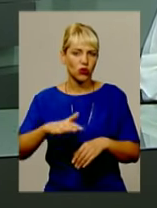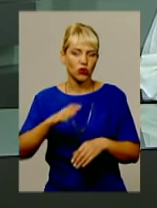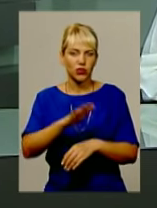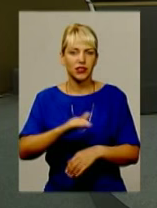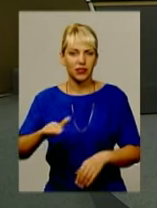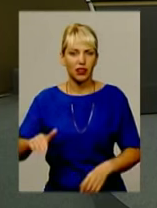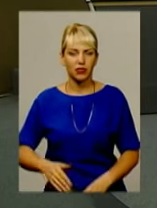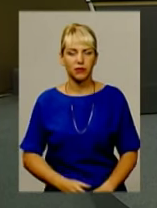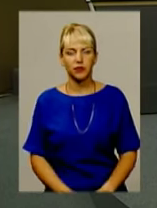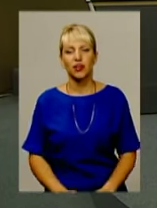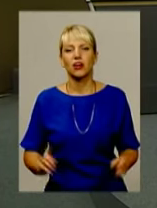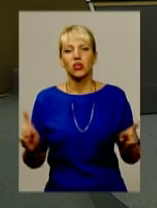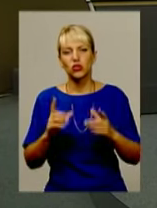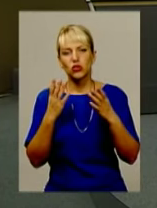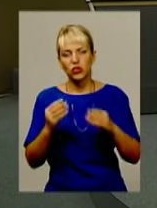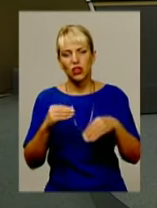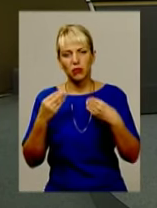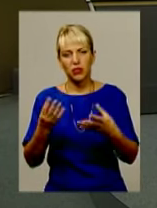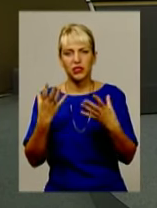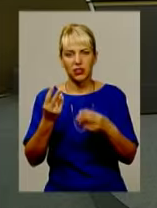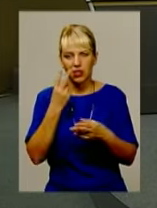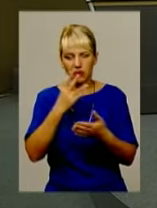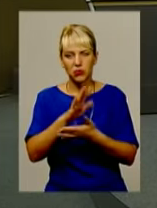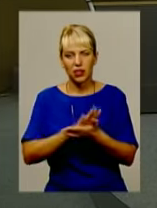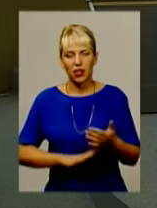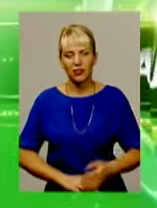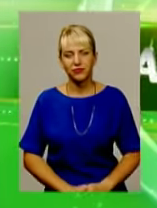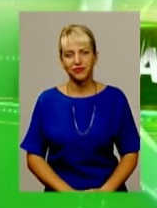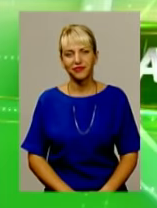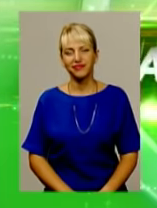Що ще приніс нам день, дивимося далі випуску.